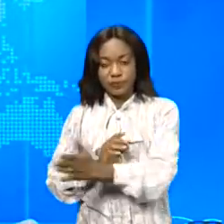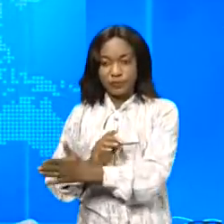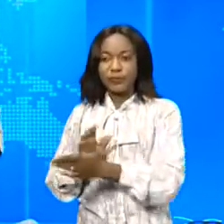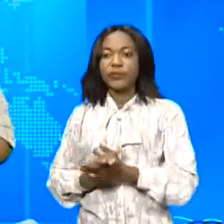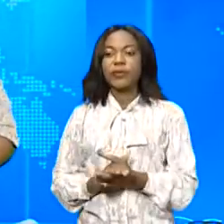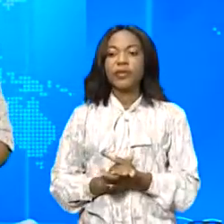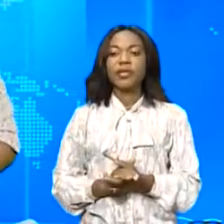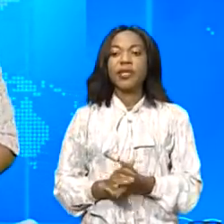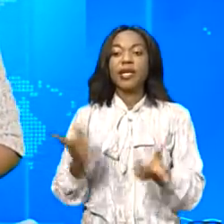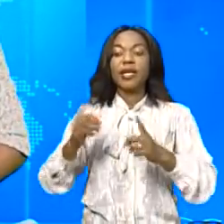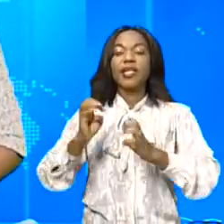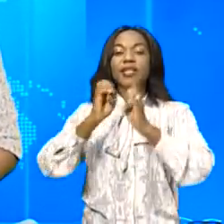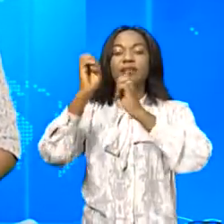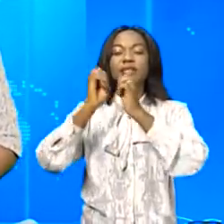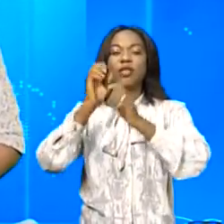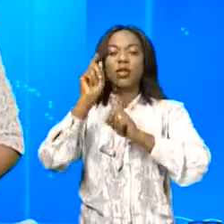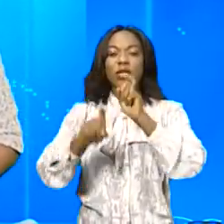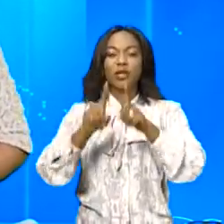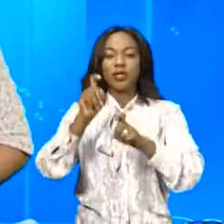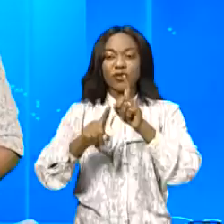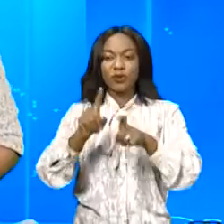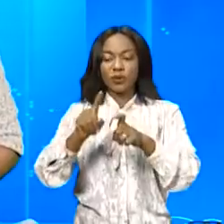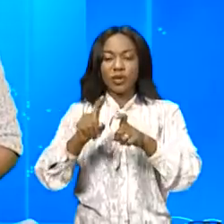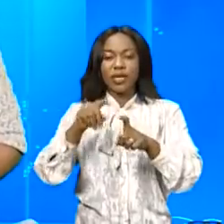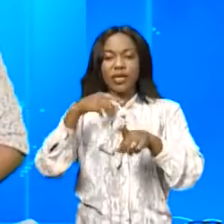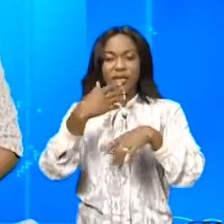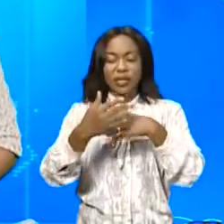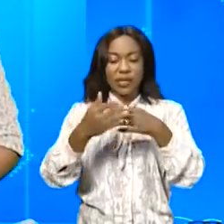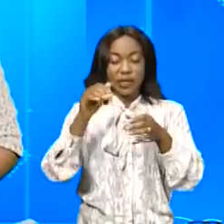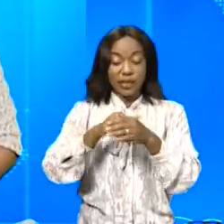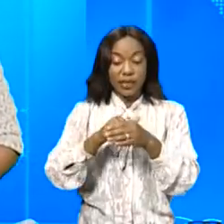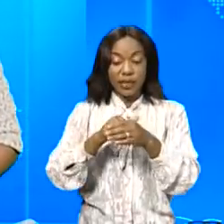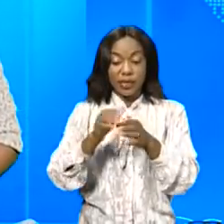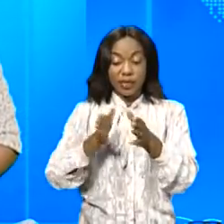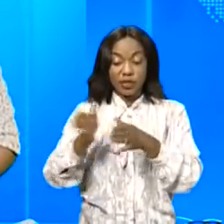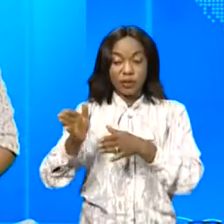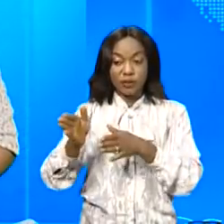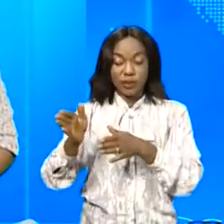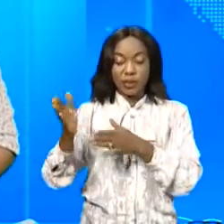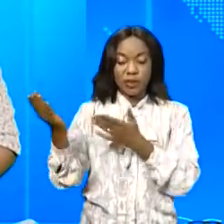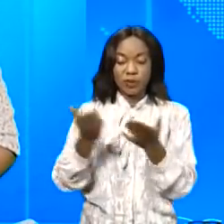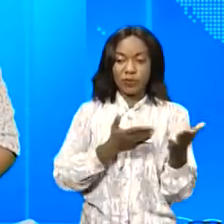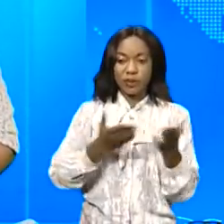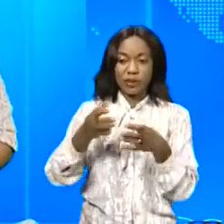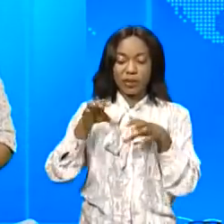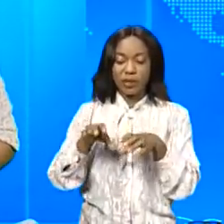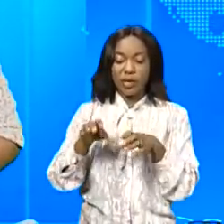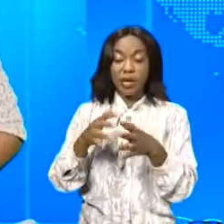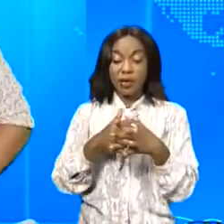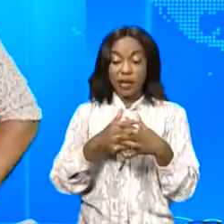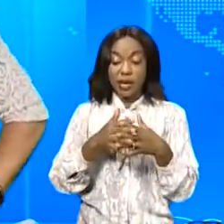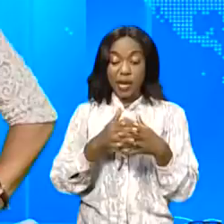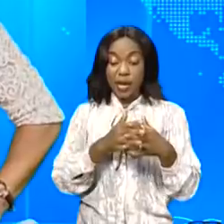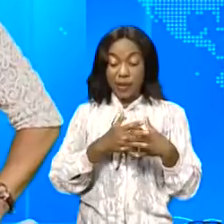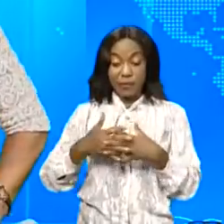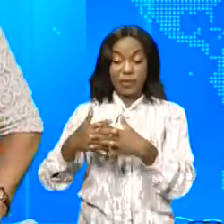Lors de l'évaluation de la question de la sous-traitance entre la Chambre de commerce américaine et les entrepreneurs congolais, des propositions ont